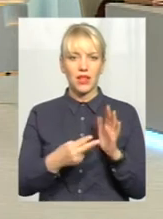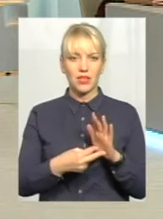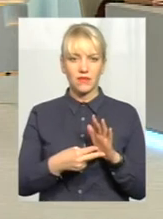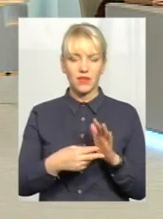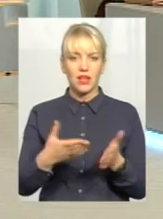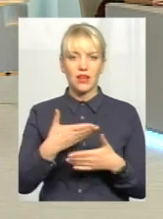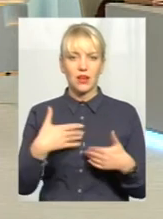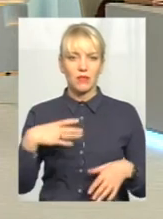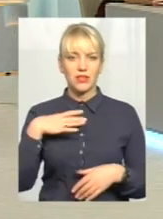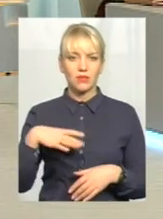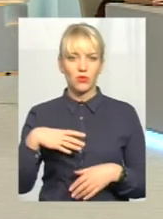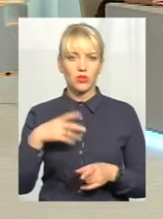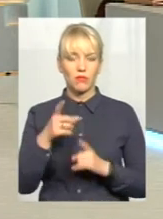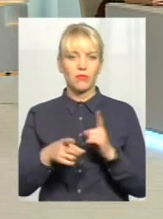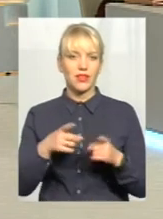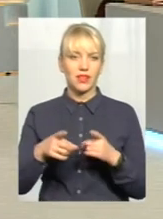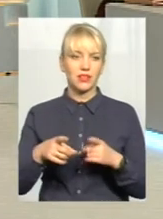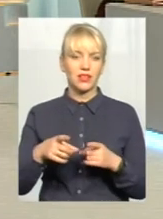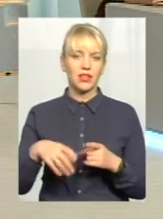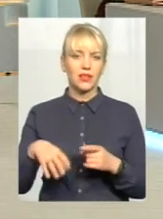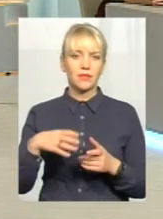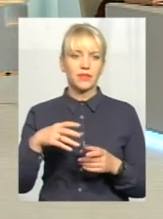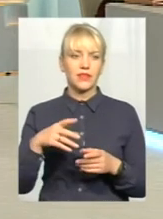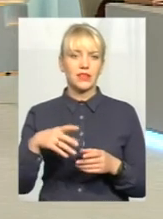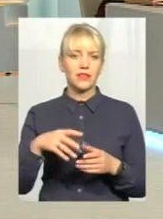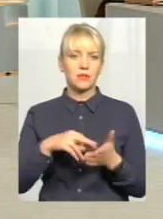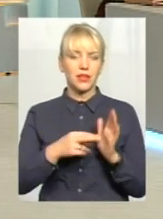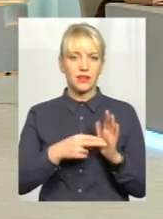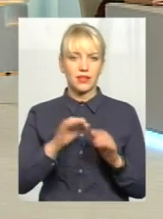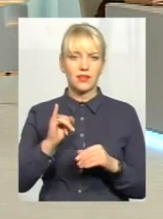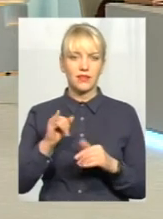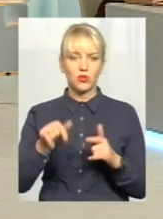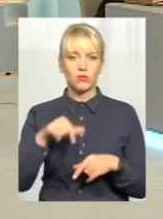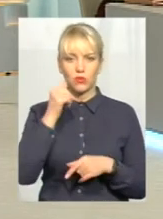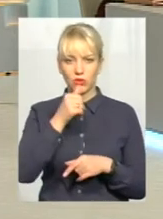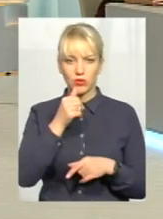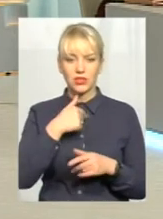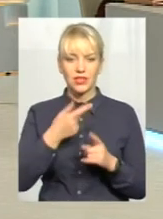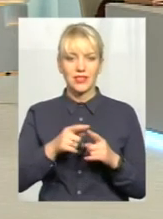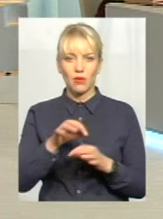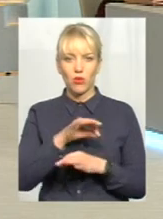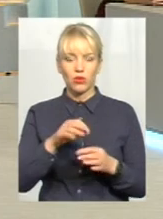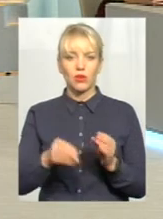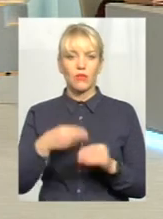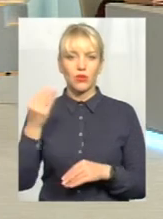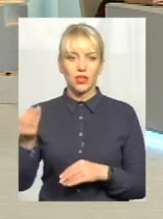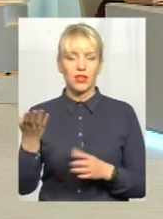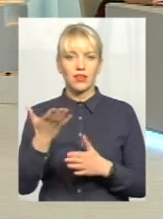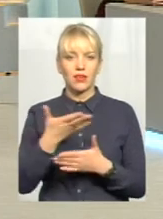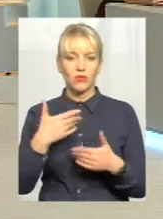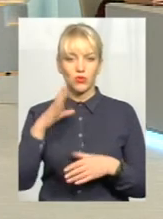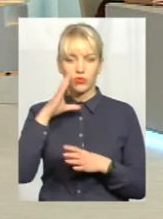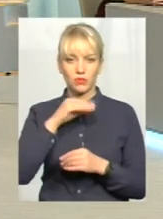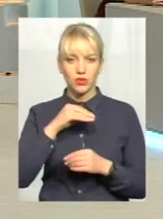І ми змушали зміняти цей проєкт. Цього року ми знов цей проєкт подали, який ми успішно його